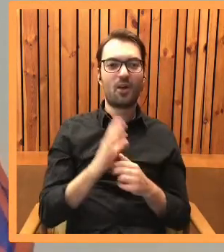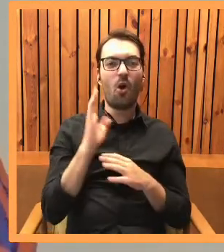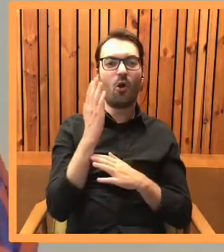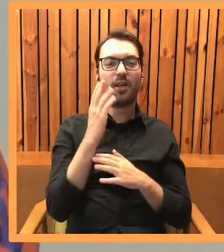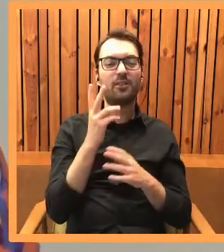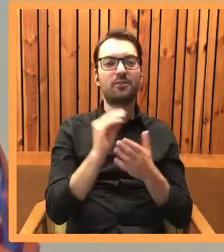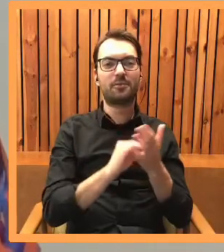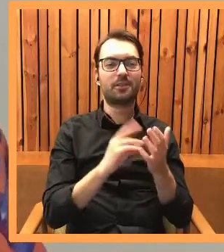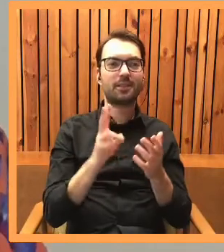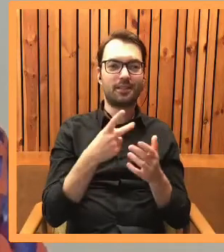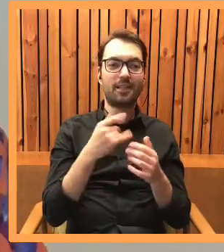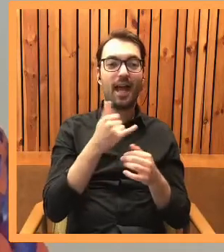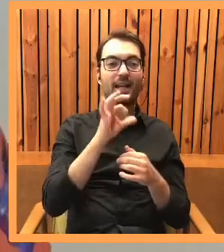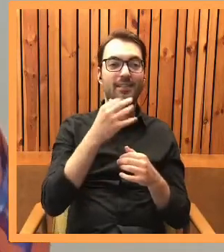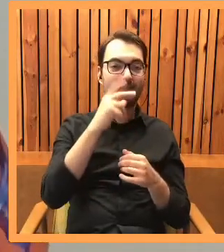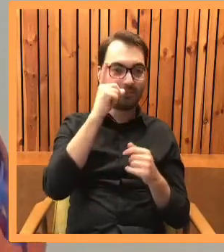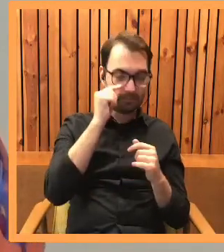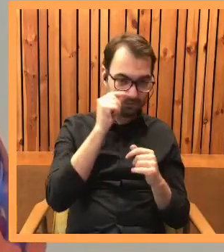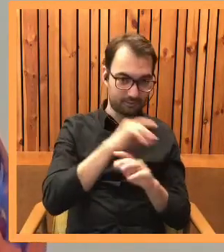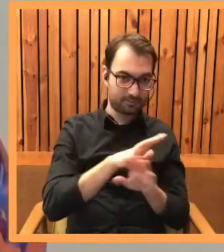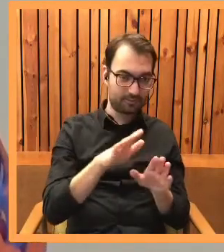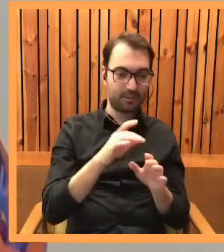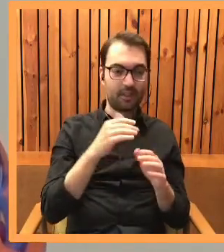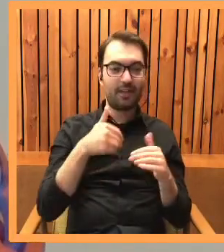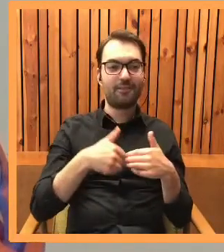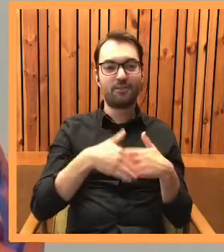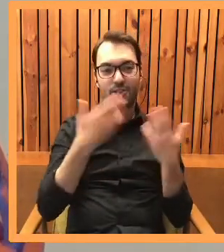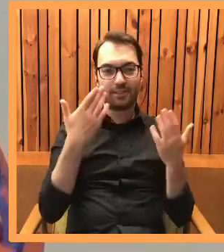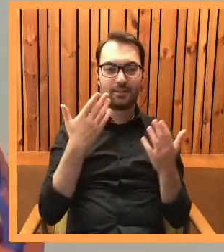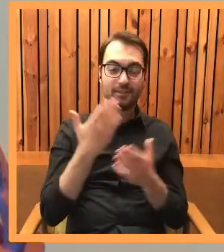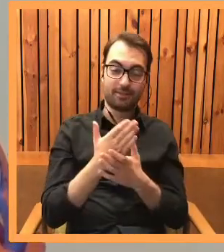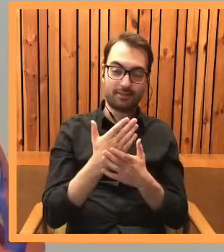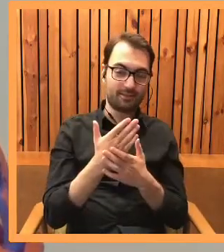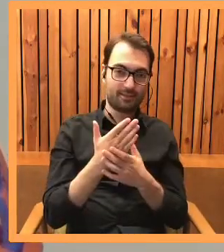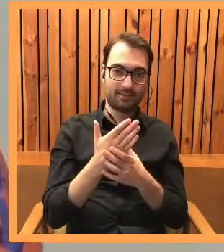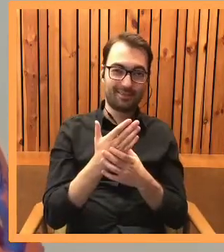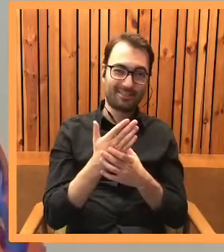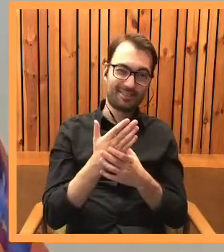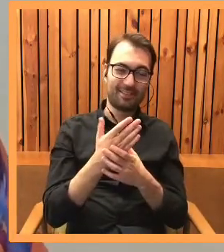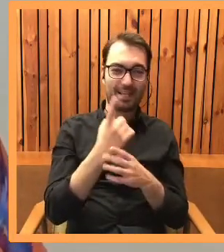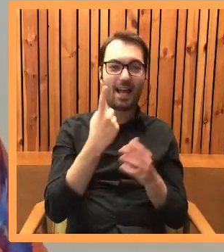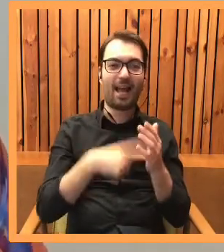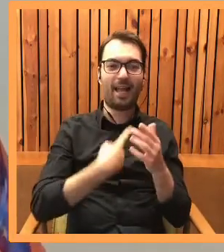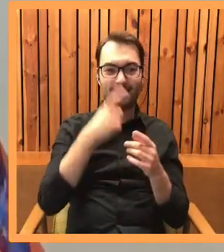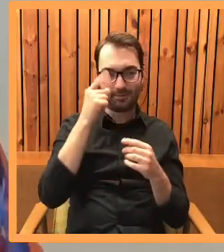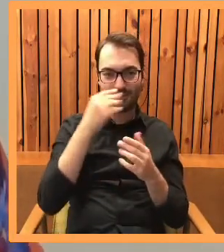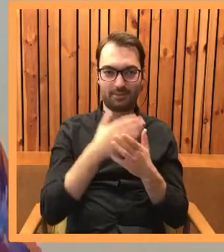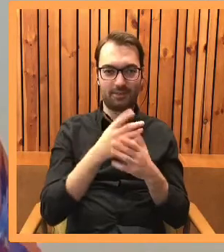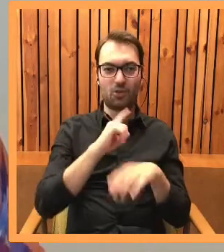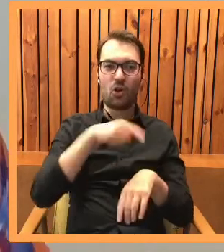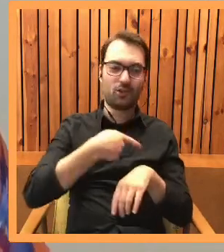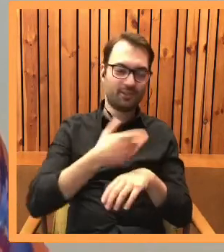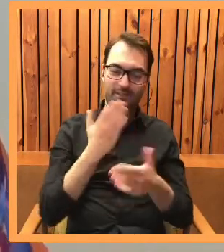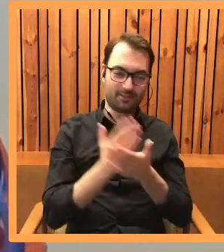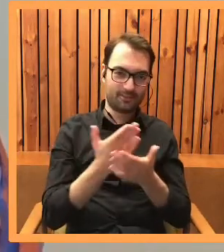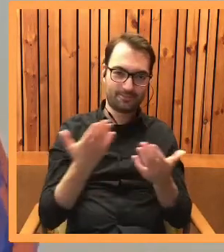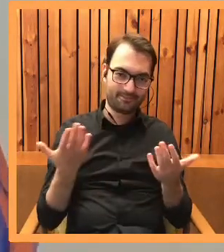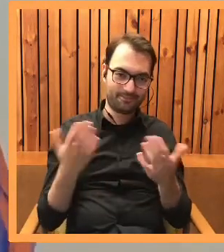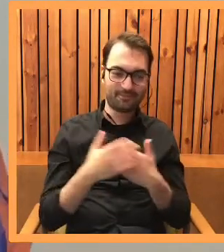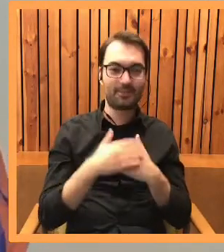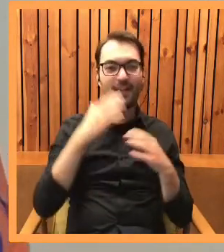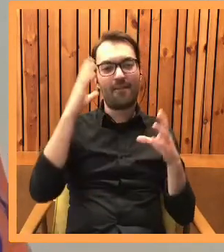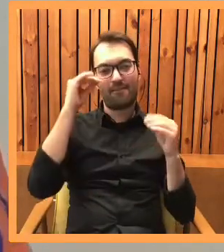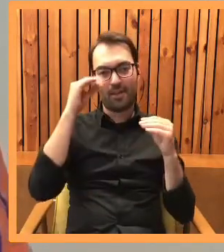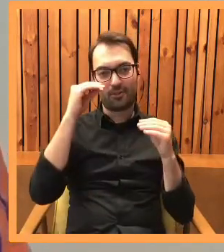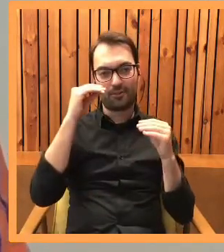są wtedy, kiedy on śpi. W dzień niestety jest to już tylko przeważnie raz przez godzinę. No i